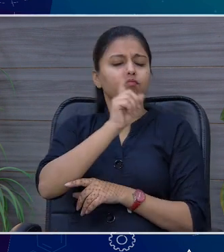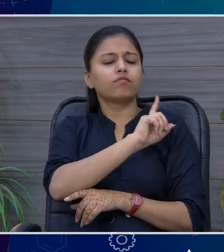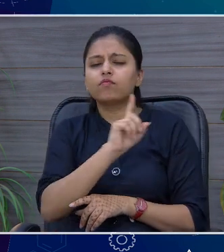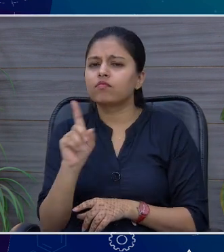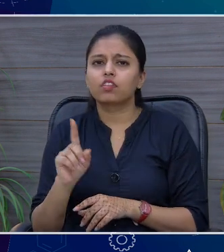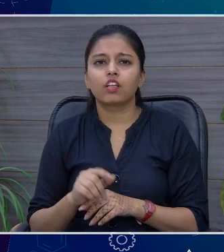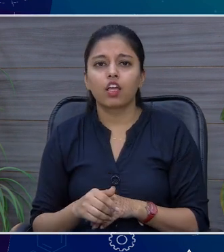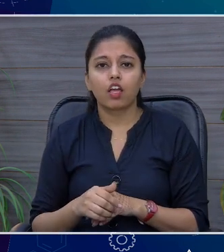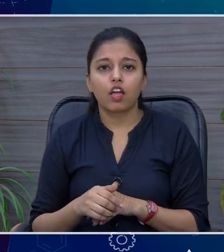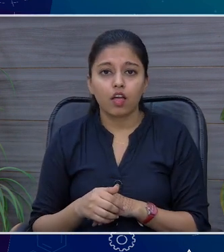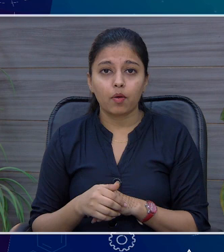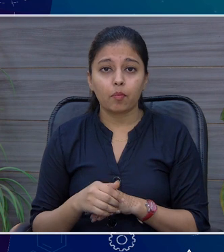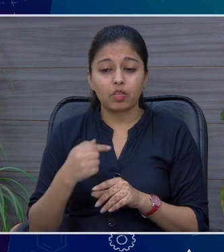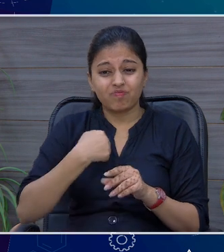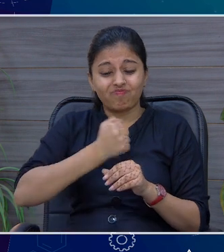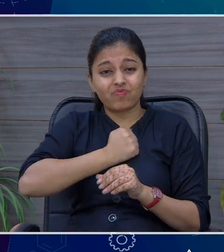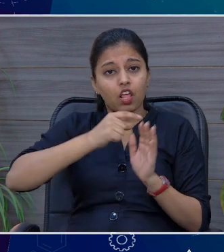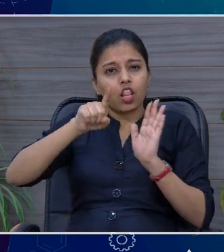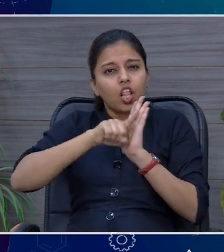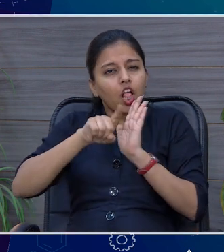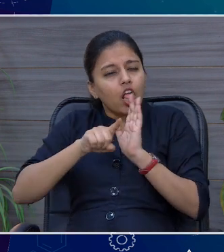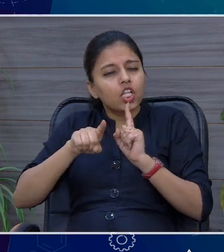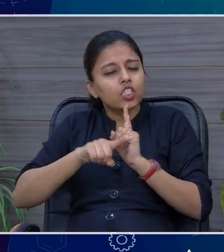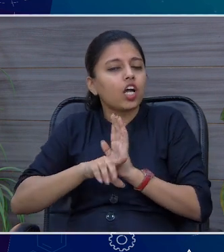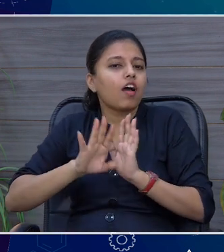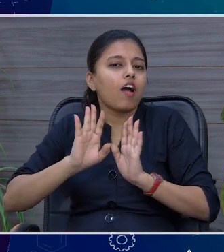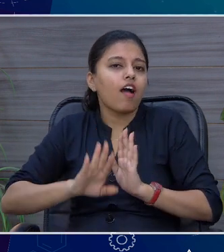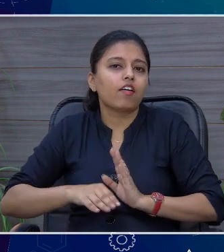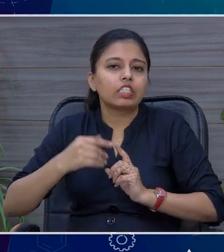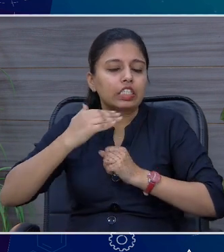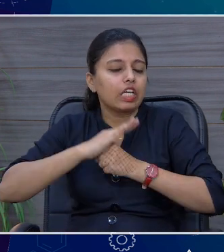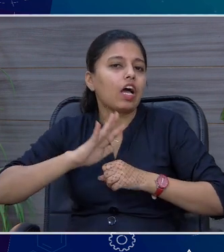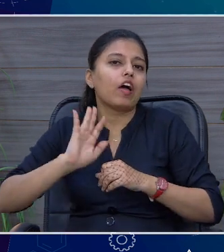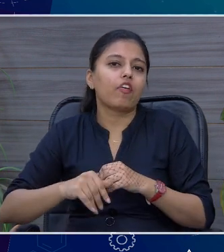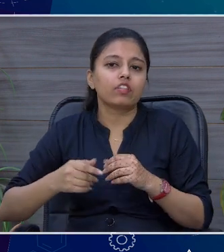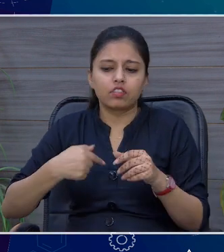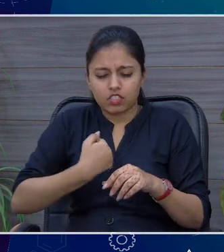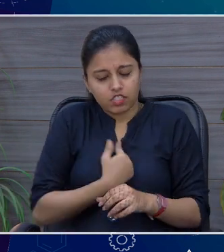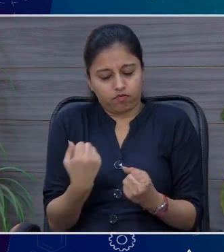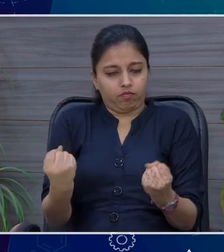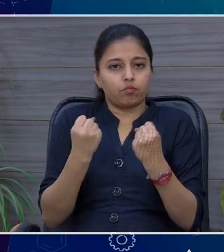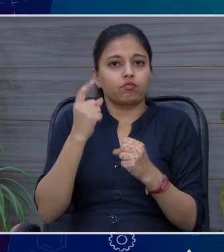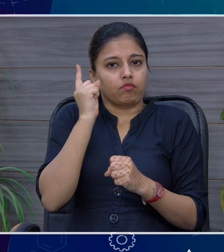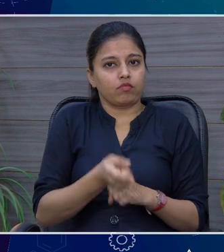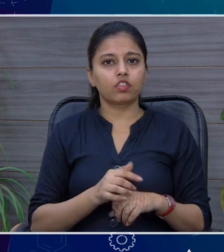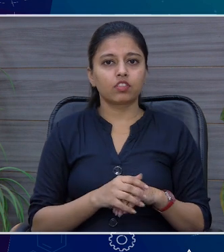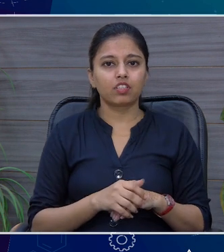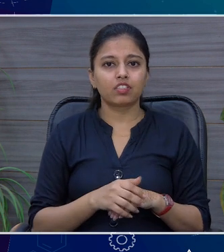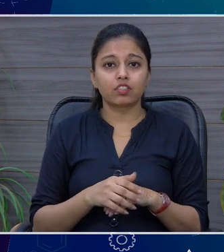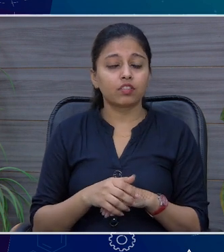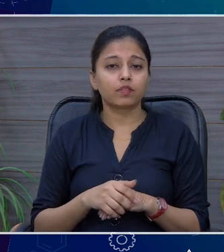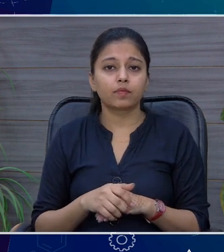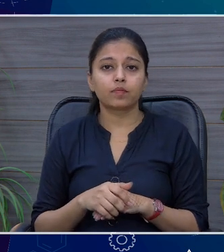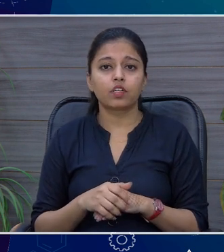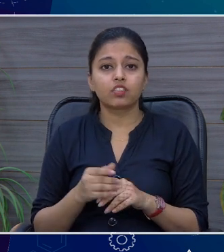पहले से फ्रास आपने को स्ट्रॉंग बनाना है तो इसके लिए के रहा हूं